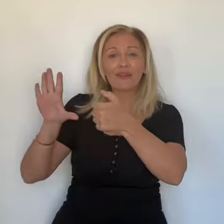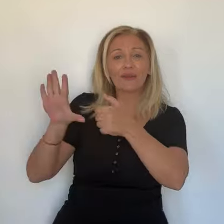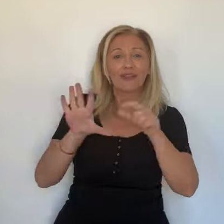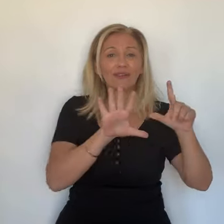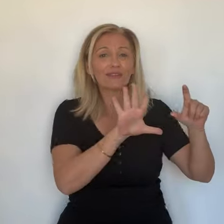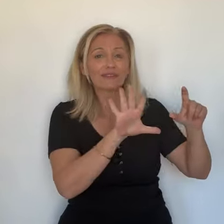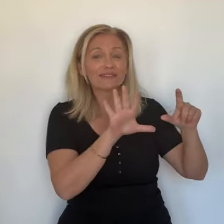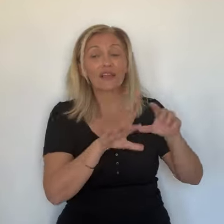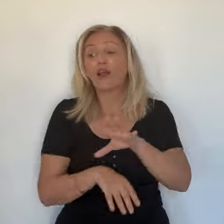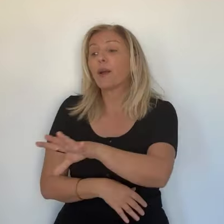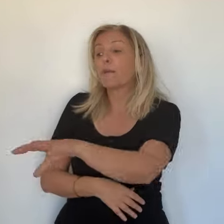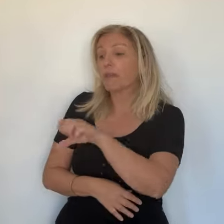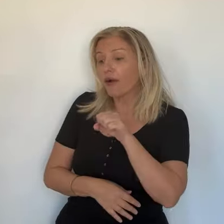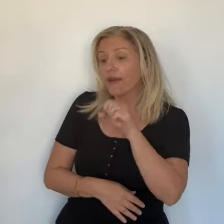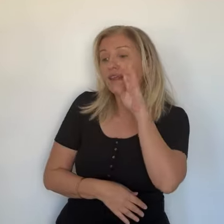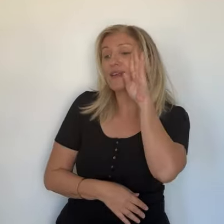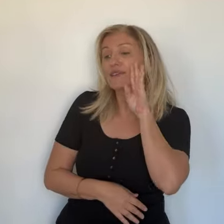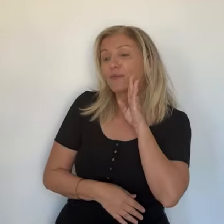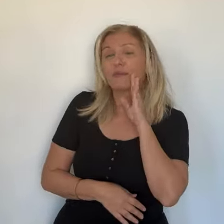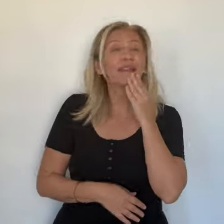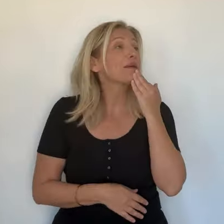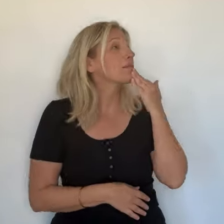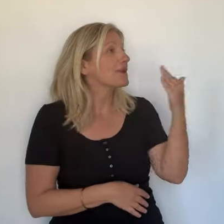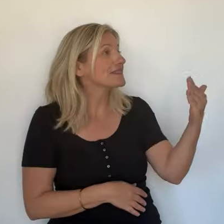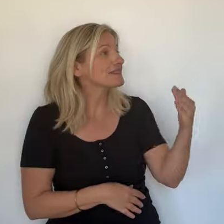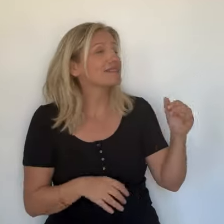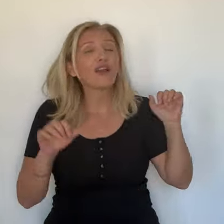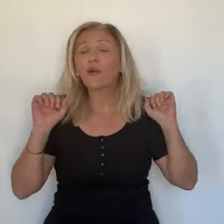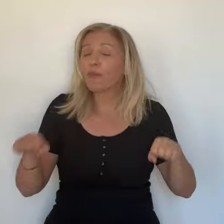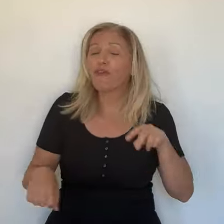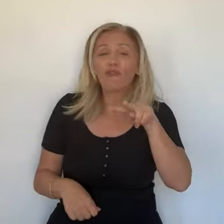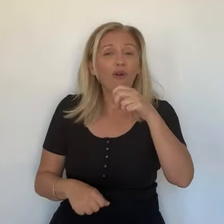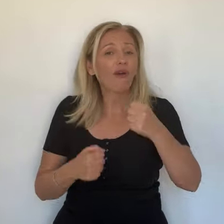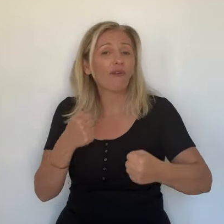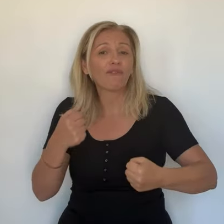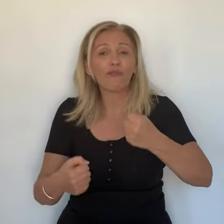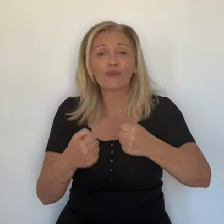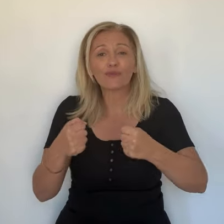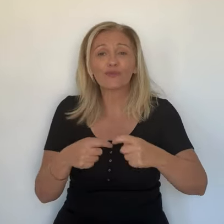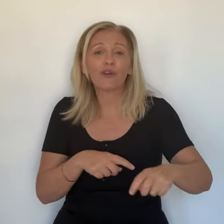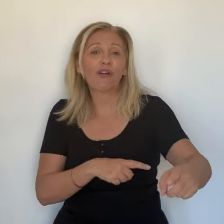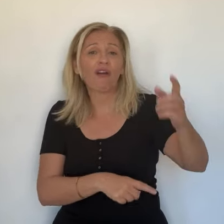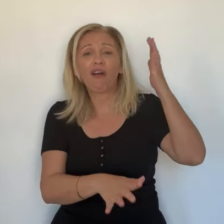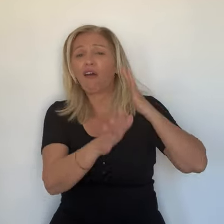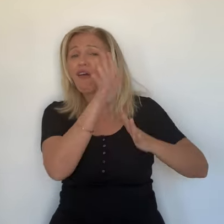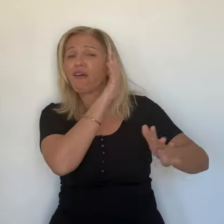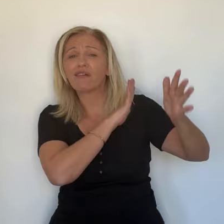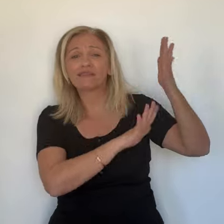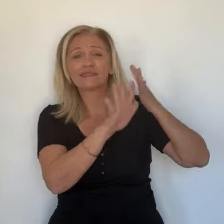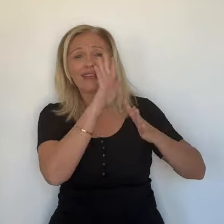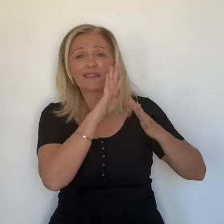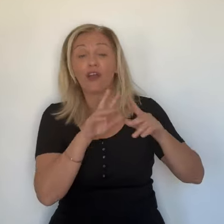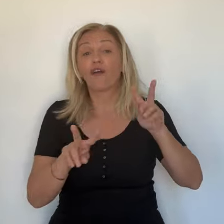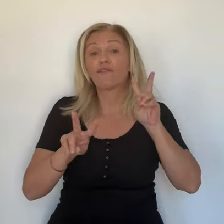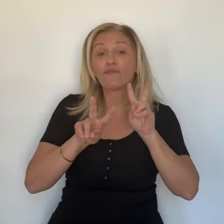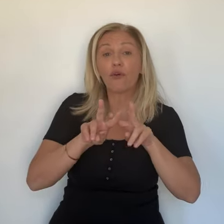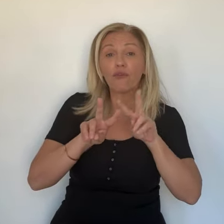70s. Fermez s'il vous plaît, merci. Voir même encore plus loin. C'est une Volvo